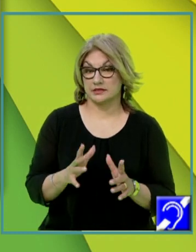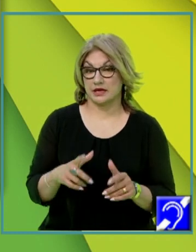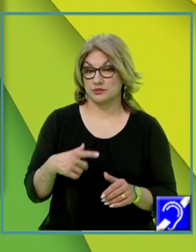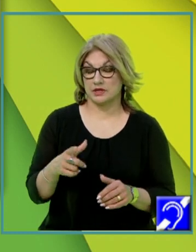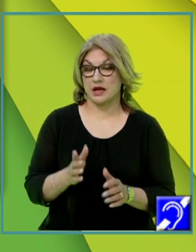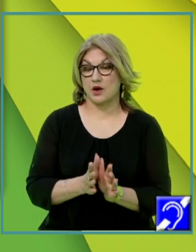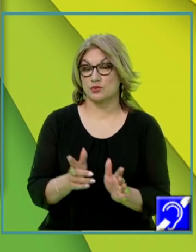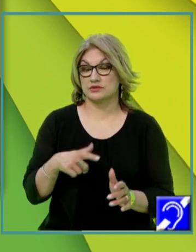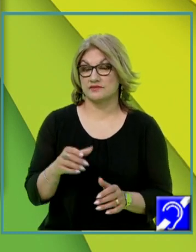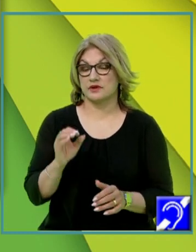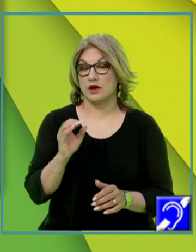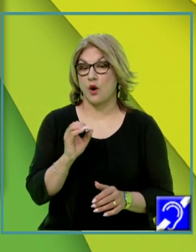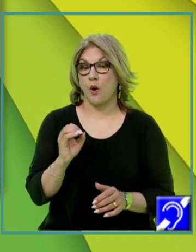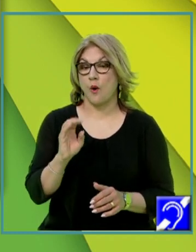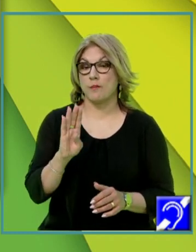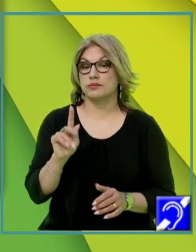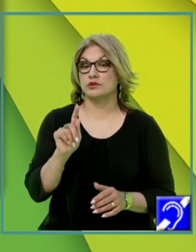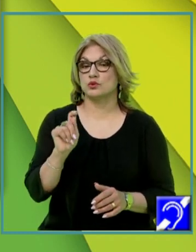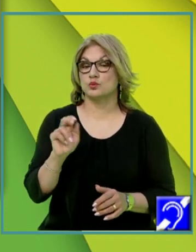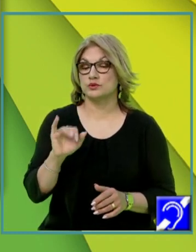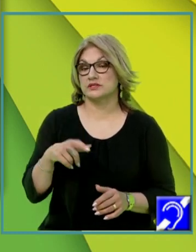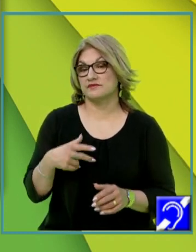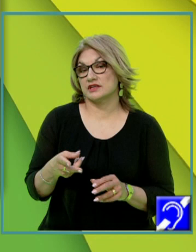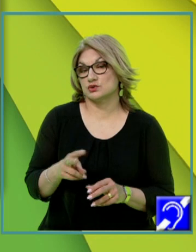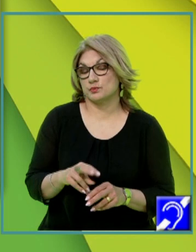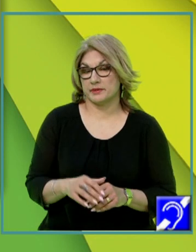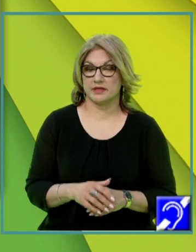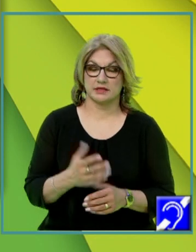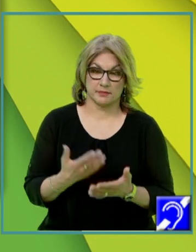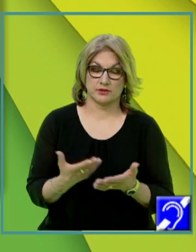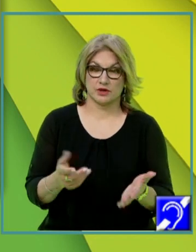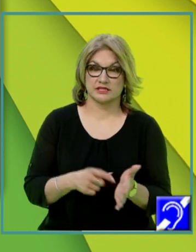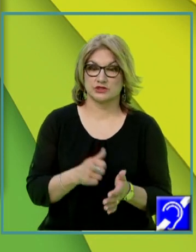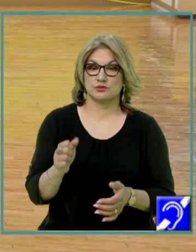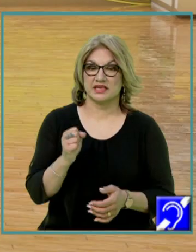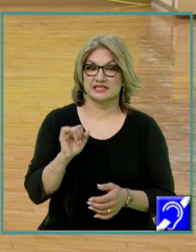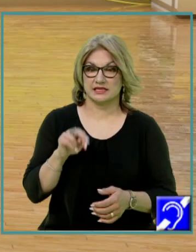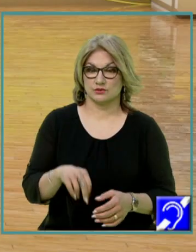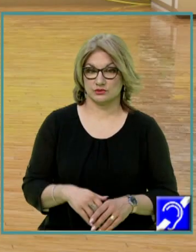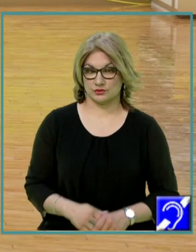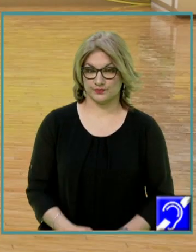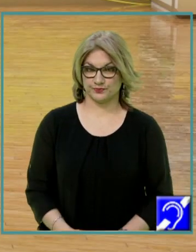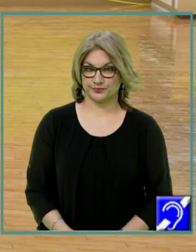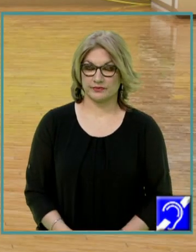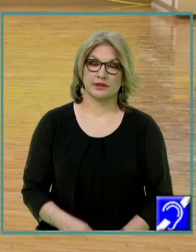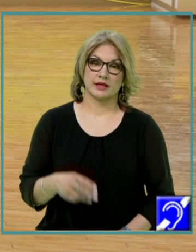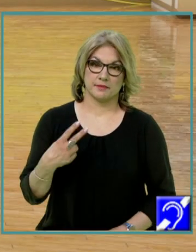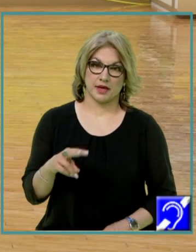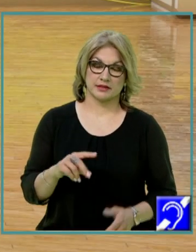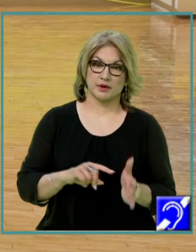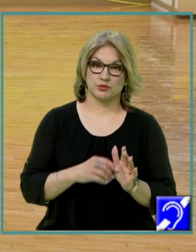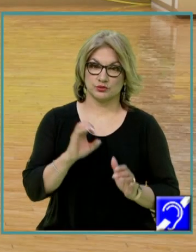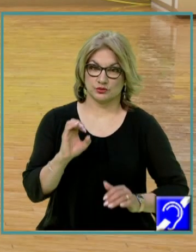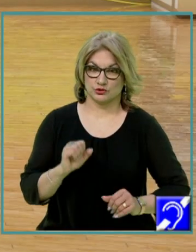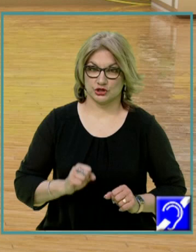fie obtuz și atunci nu cumva să fie suplementul de aceea s-a cerut doar sinusul acestui unghi și la punctul următor al problemei dacă ne